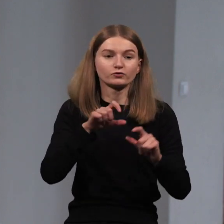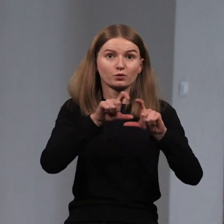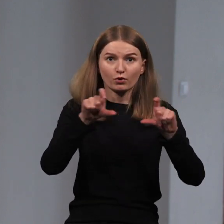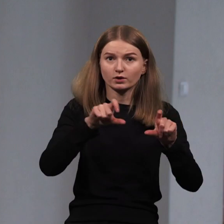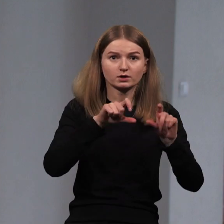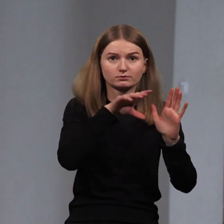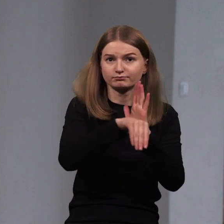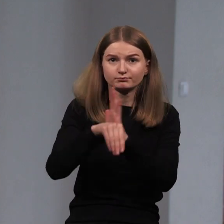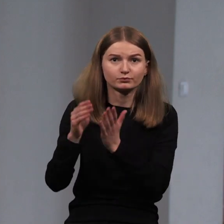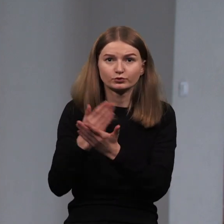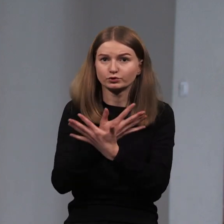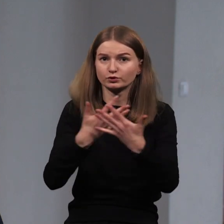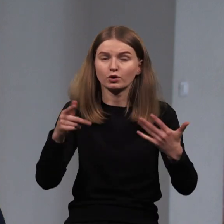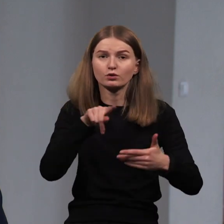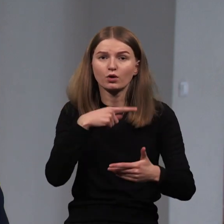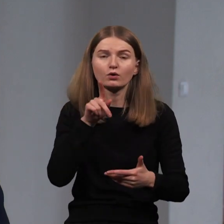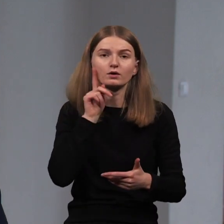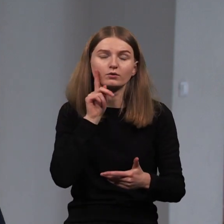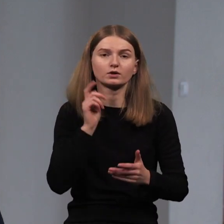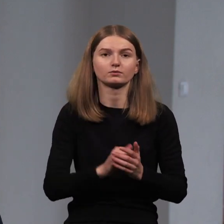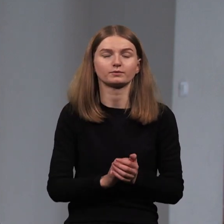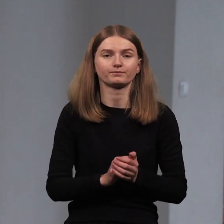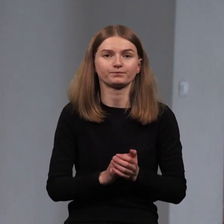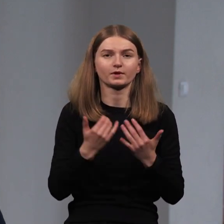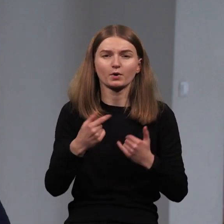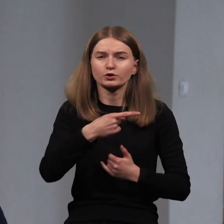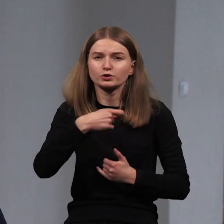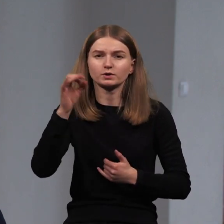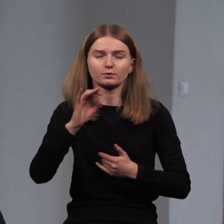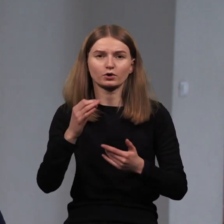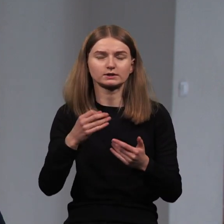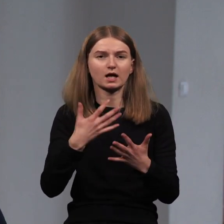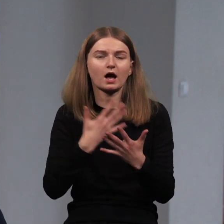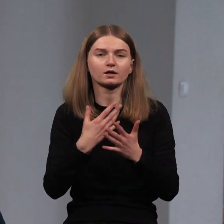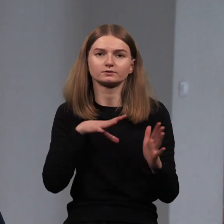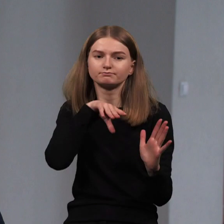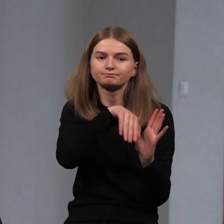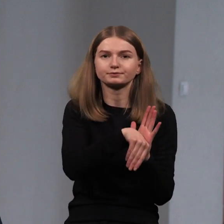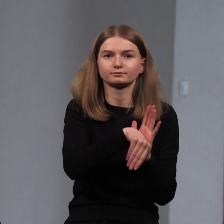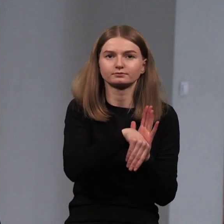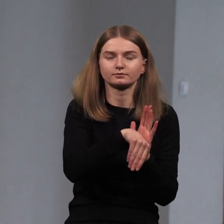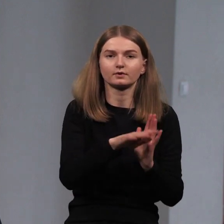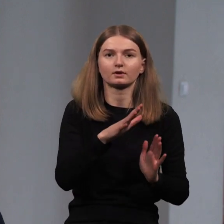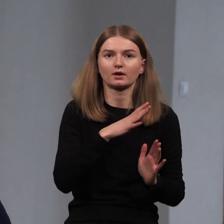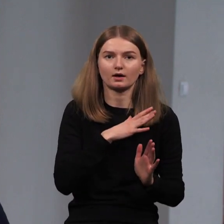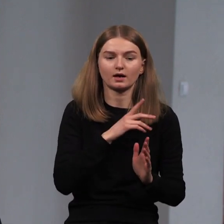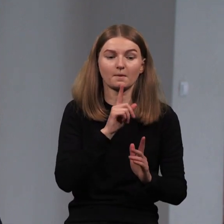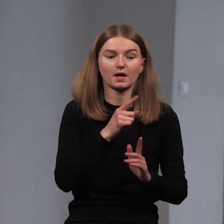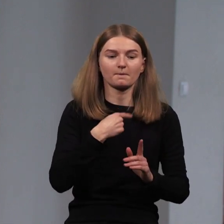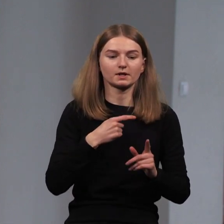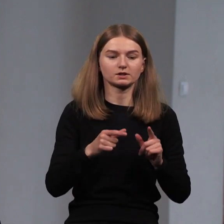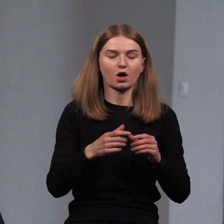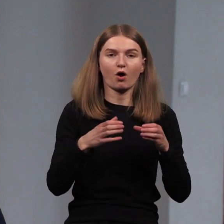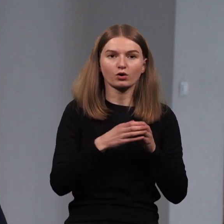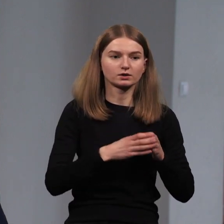nėra pilnų galimybių jaunimo organizacijoms dalyvauti mokyklų gyvenimuose ar dalyvauti atvykti į mokyklas. Bendrai